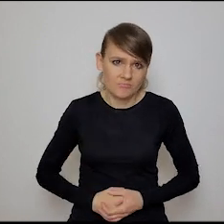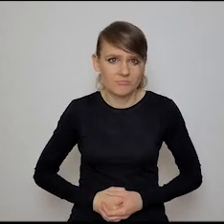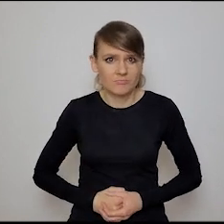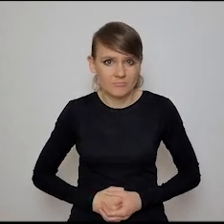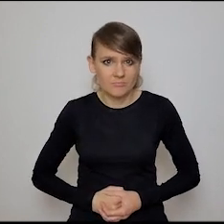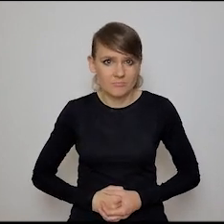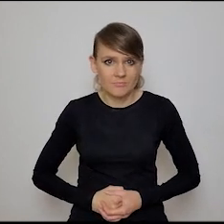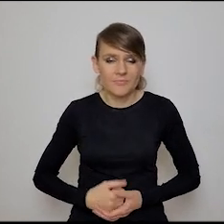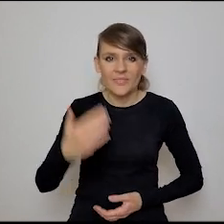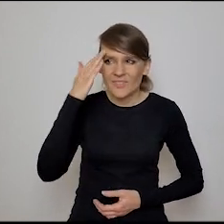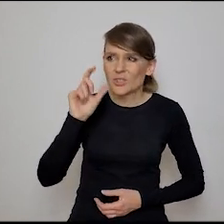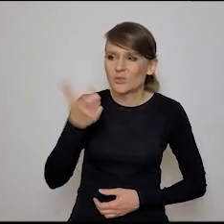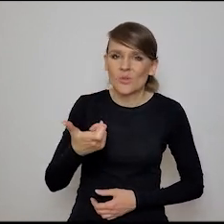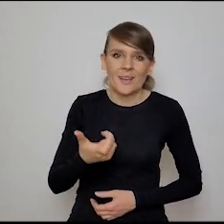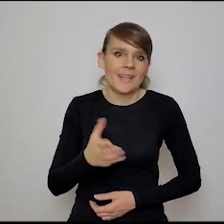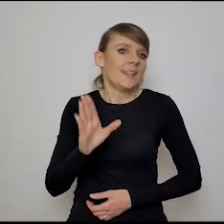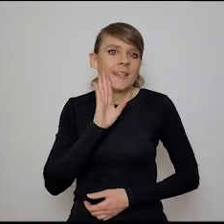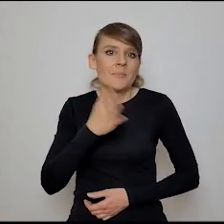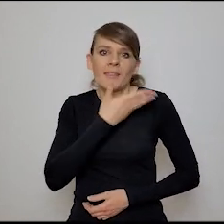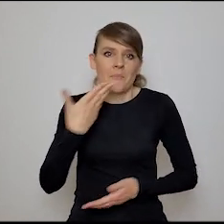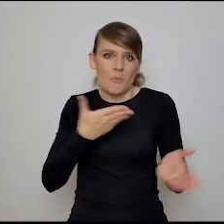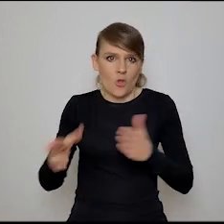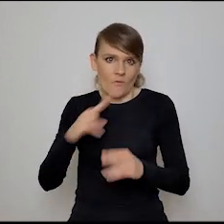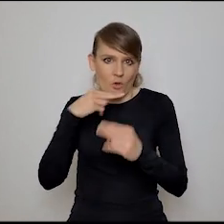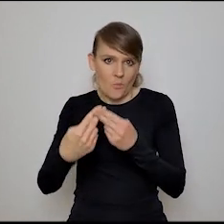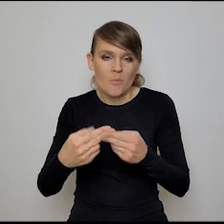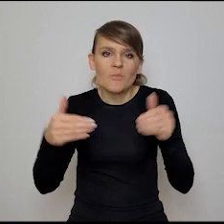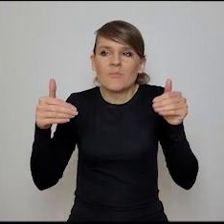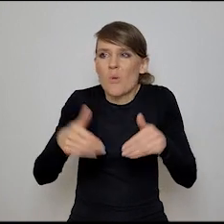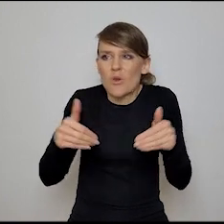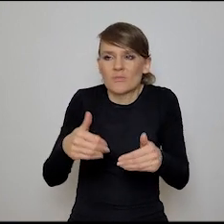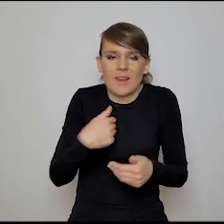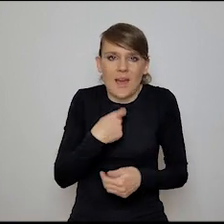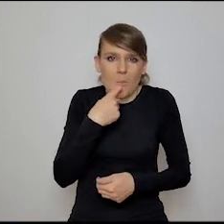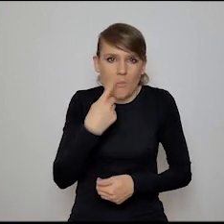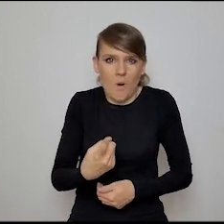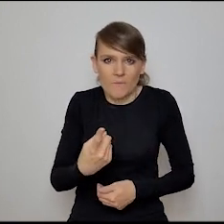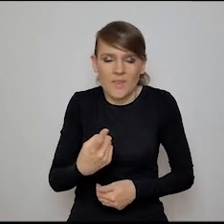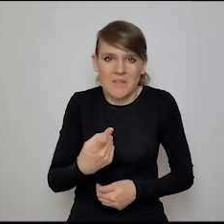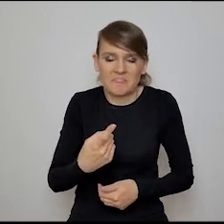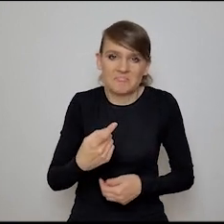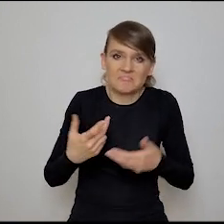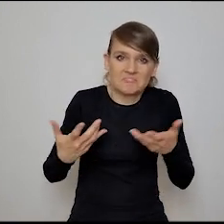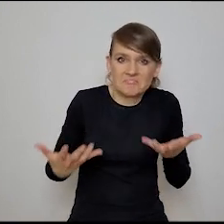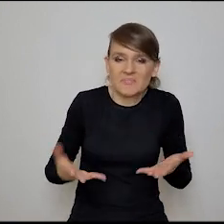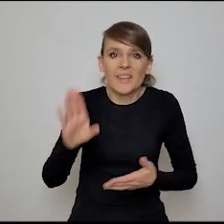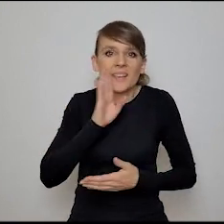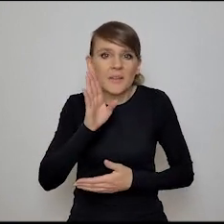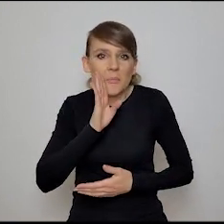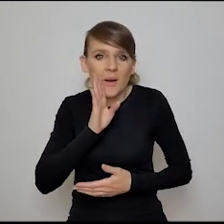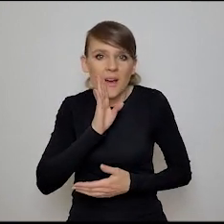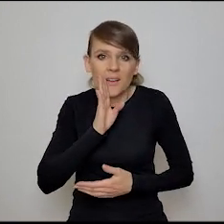Wiesz co, nie mam chyba na to żadnej gotowej odpowiedzi. Powiedziałabym chyba tak, że, że chyba